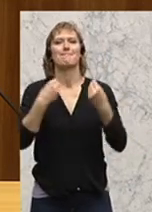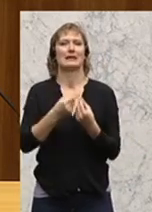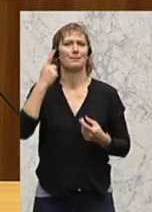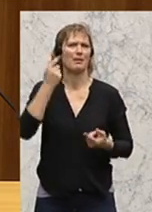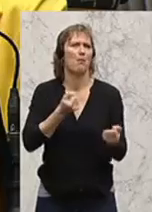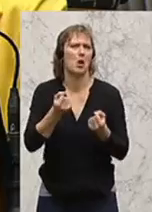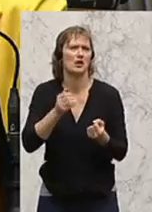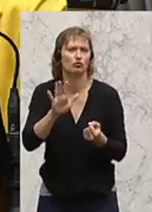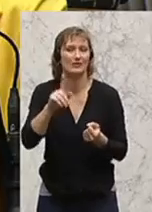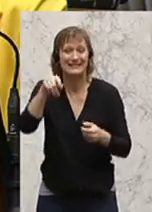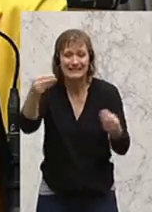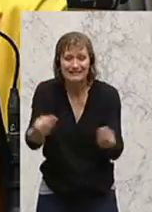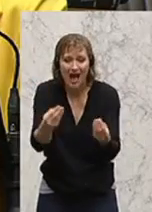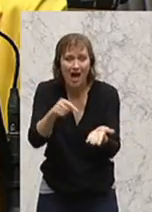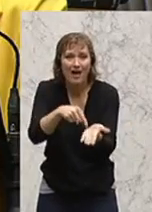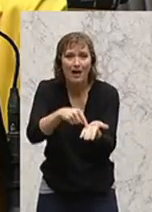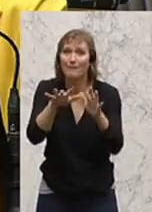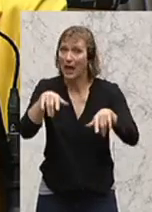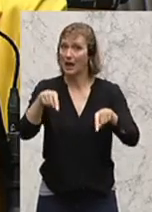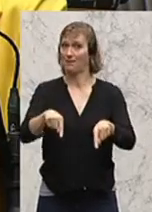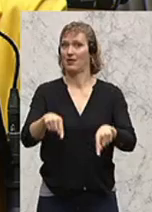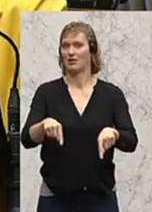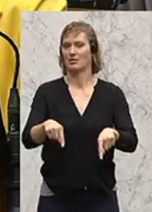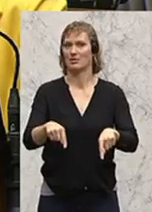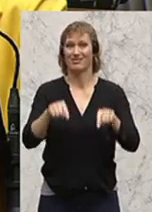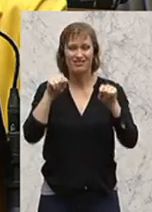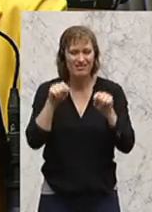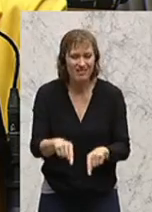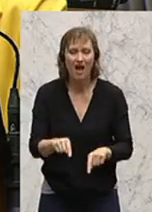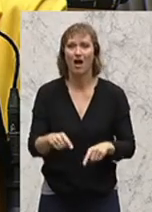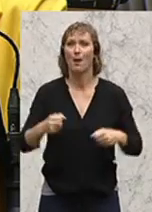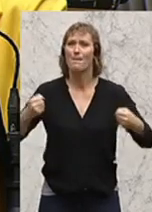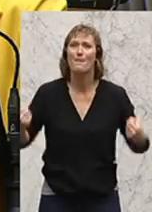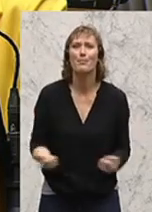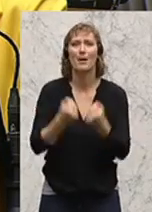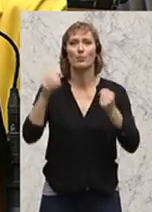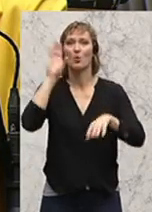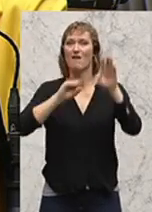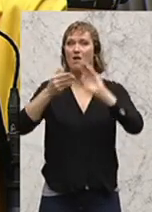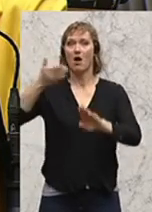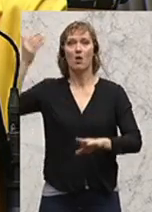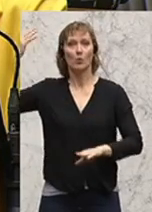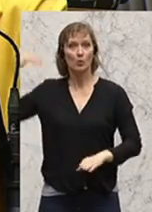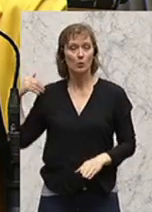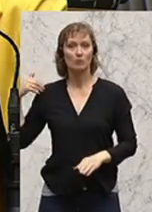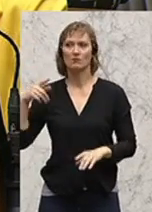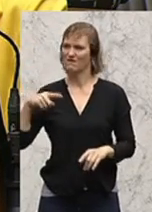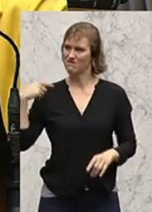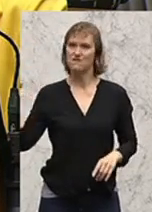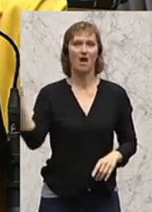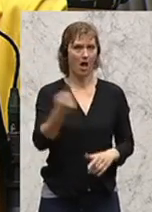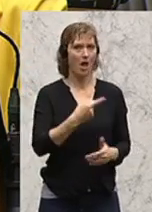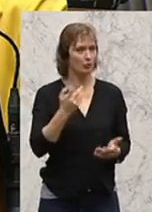gar nicht politisch. Die Sache, wenn es ums Parlament geht. Wenn wir das versuchen, diese Erfahrung, die wir jetzt also gemacht haben alle miteinander,